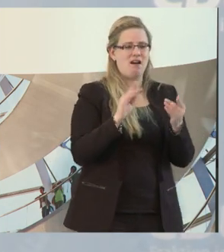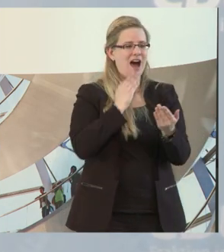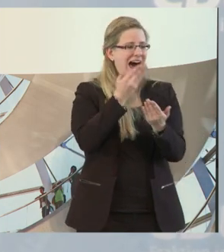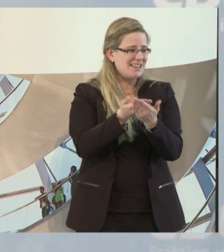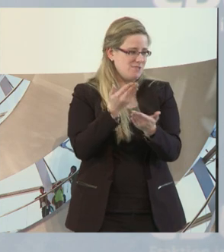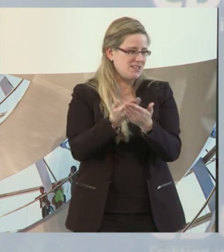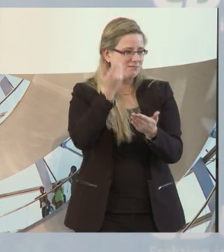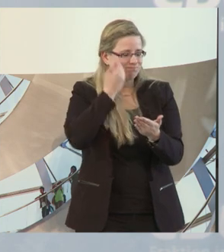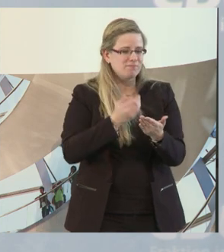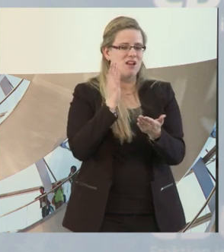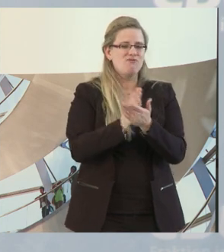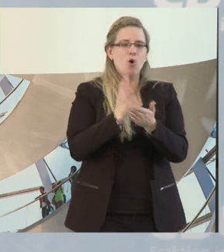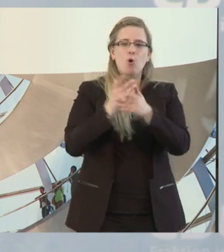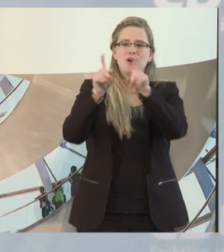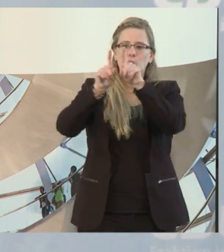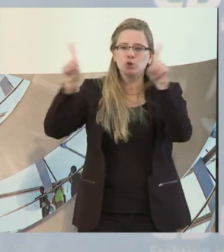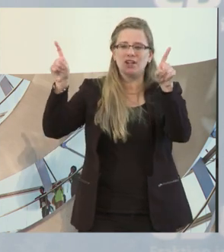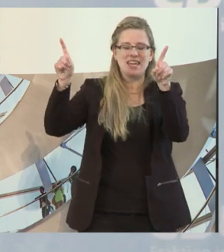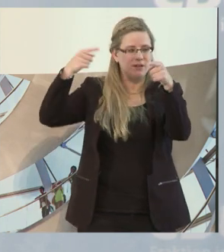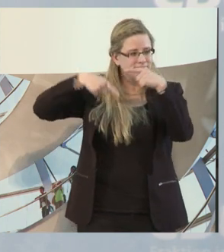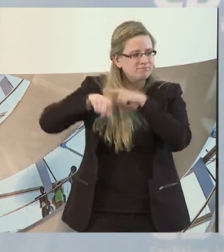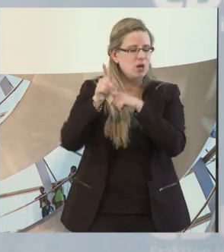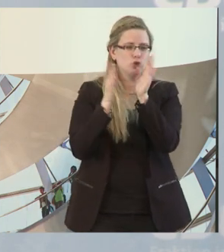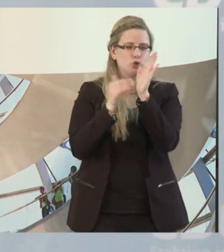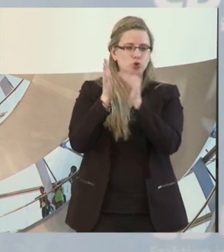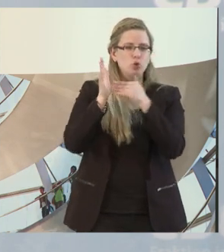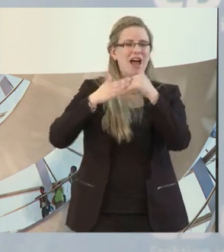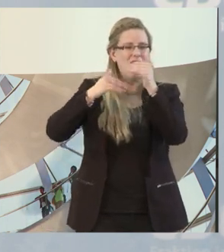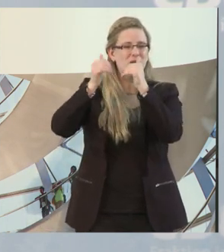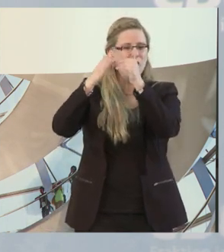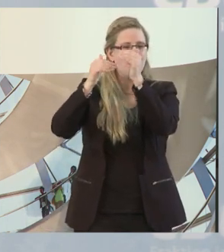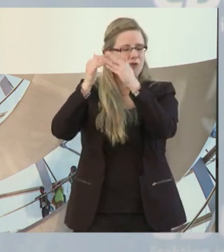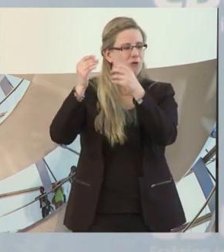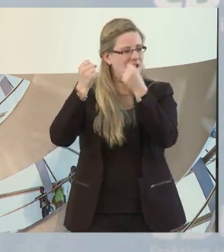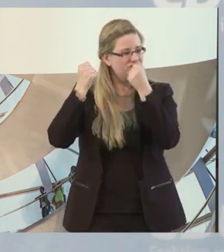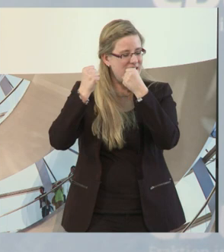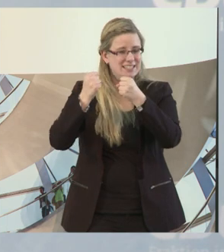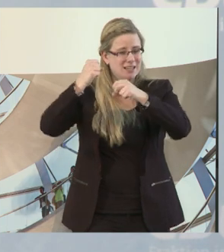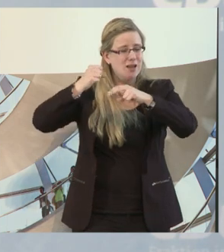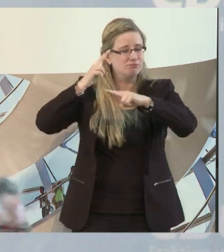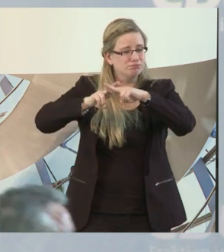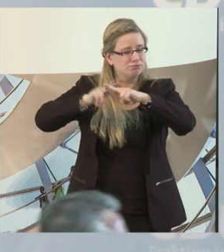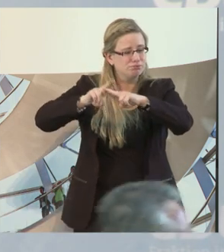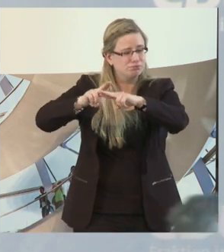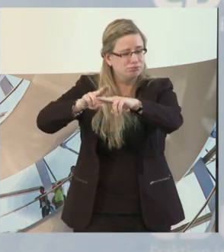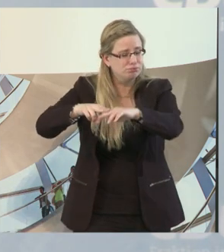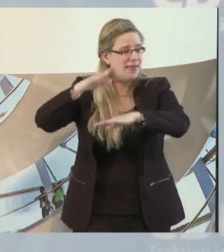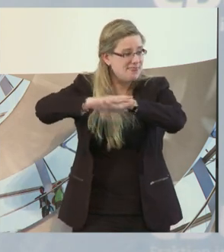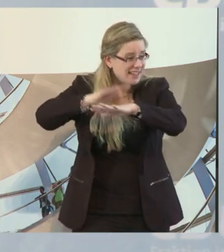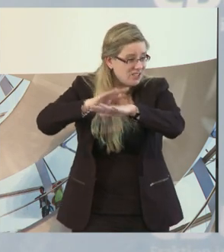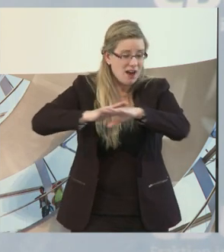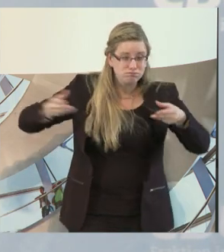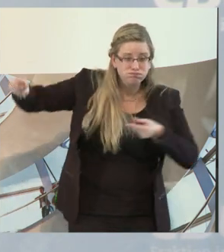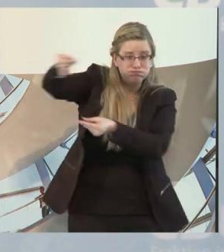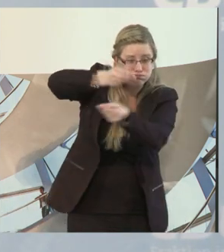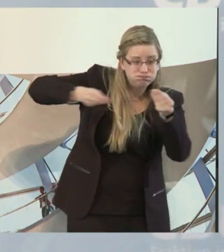Unternehmen tätig zu werden, Strukturen in Unternehmen so aufzubauen, dass sie verbindlich sind, Netzwerke zu schaffen, damit Mitarbeiter